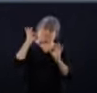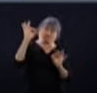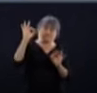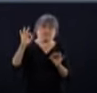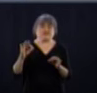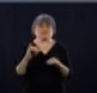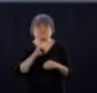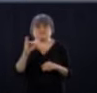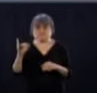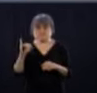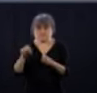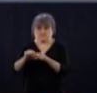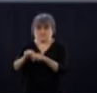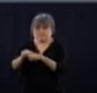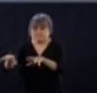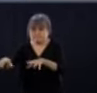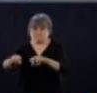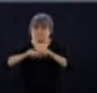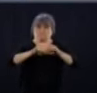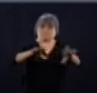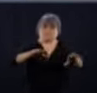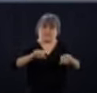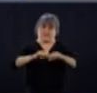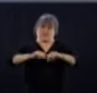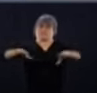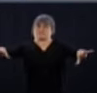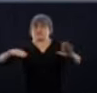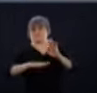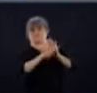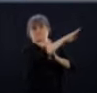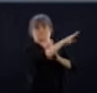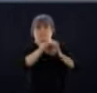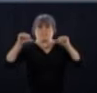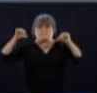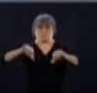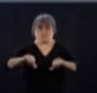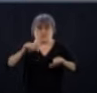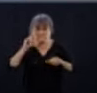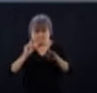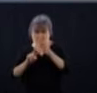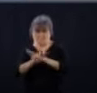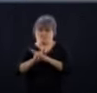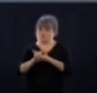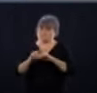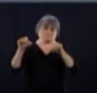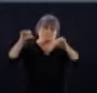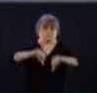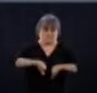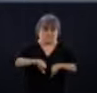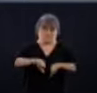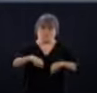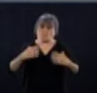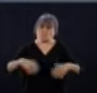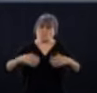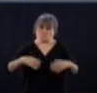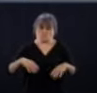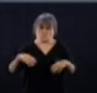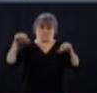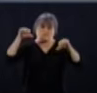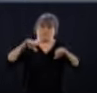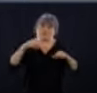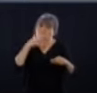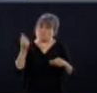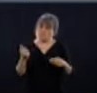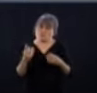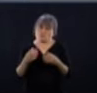si les prévisions devaient s'assombrir, si la situation devait se détériorer, on n'hésitera pas à repousser des réouvertures. Donc,